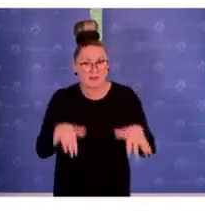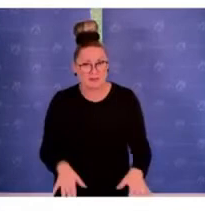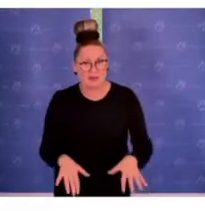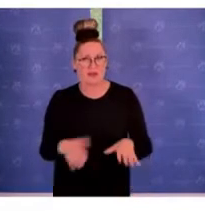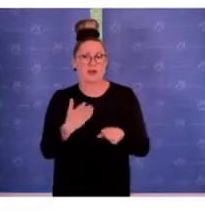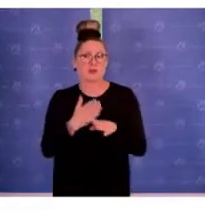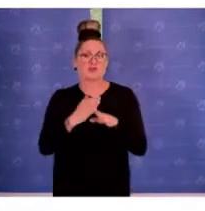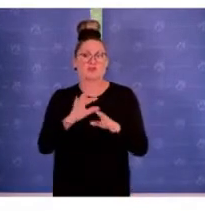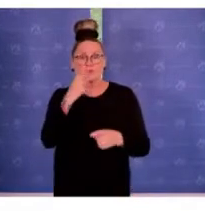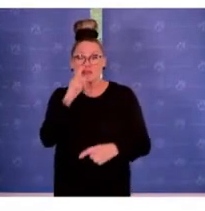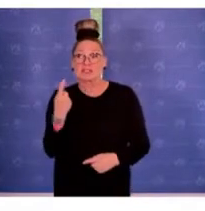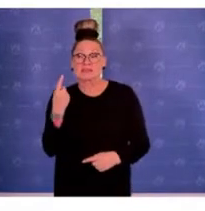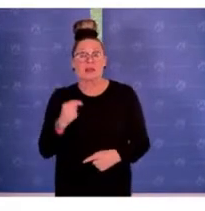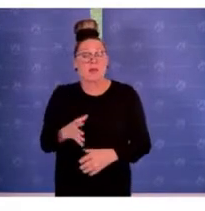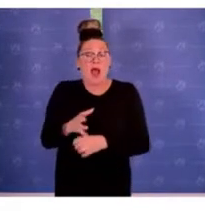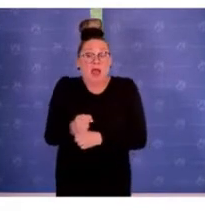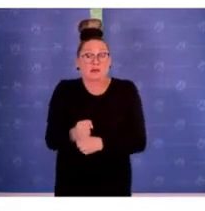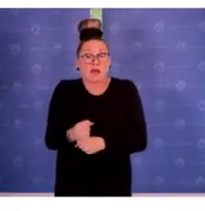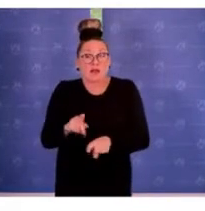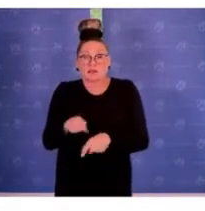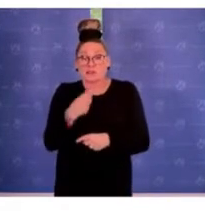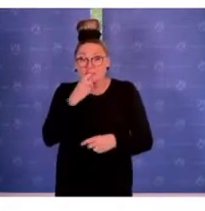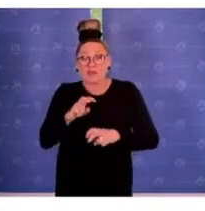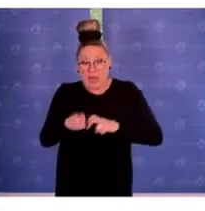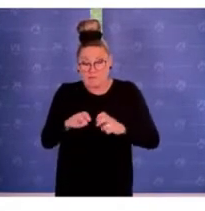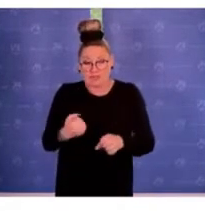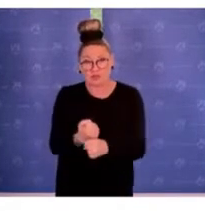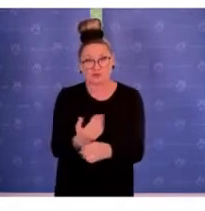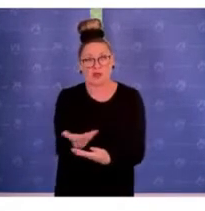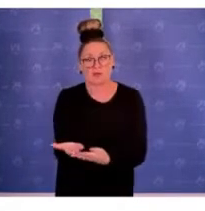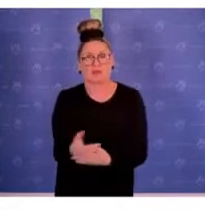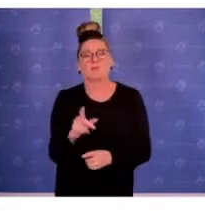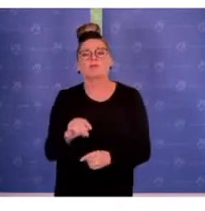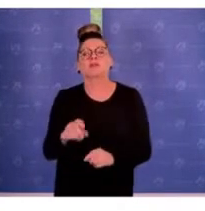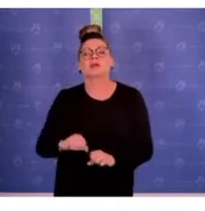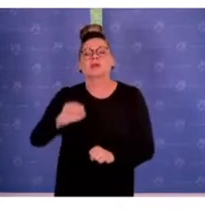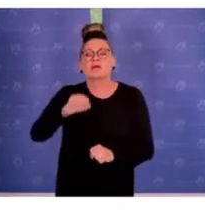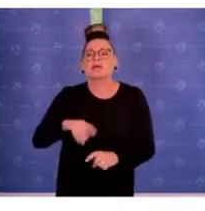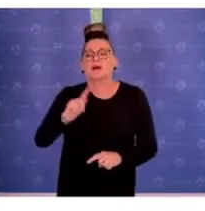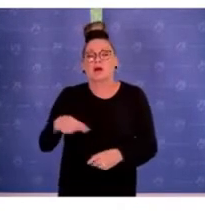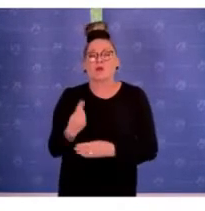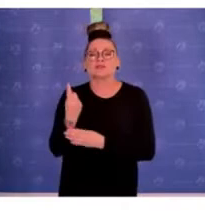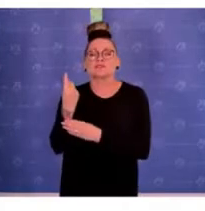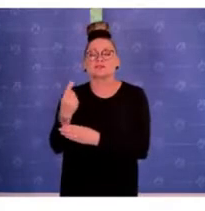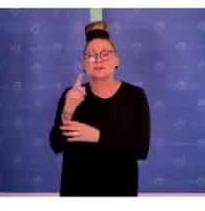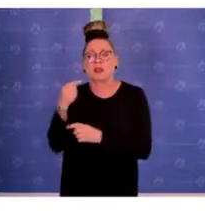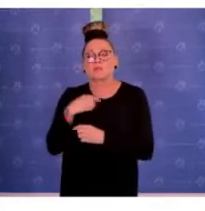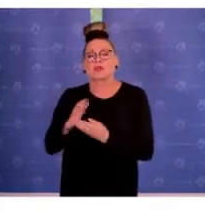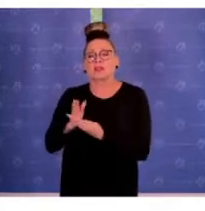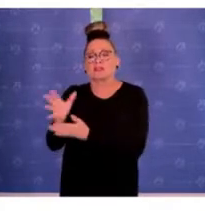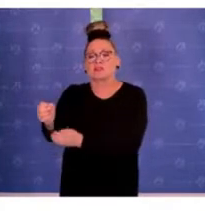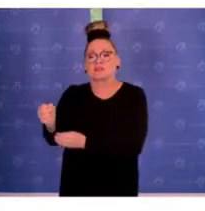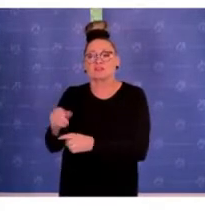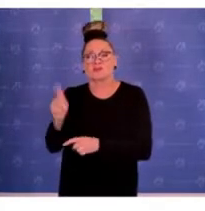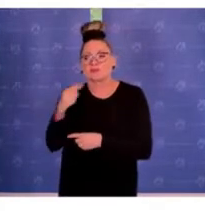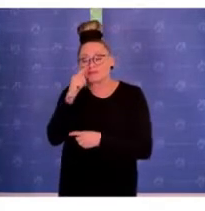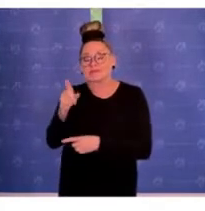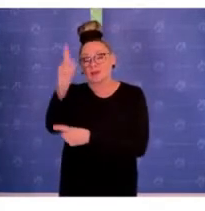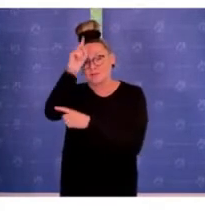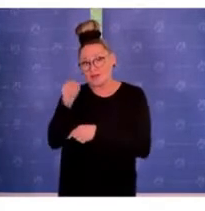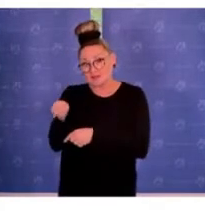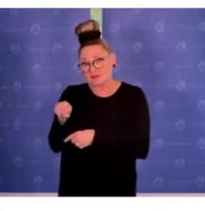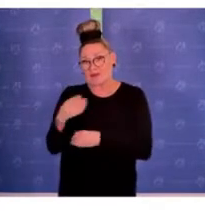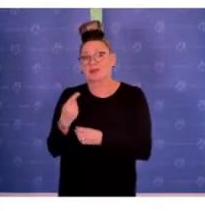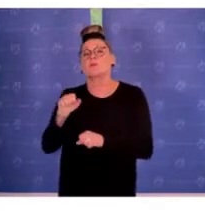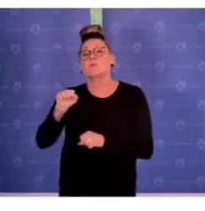dann auch die nicht eingehalten wird in der Ermittlungsarbeit, damit auch eine entsprechende Möglichkeit der Intervention wieder auch intern polizeilicherseits